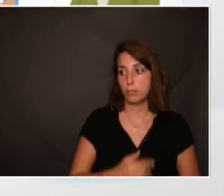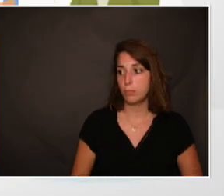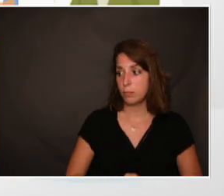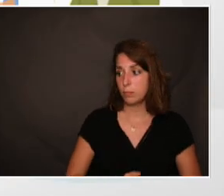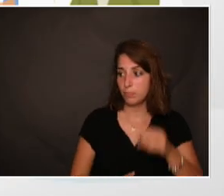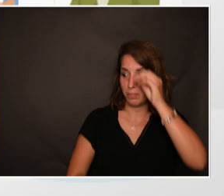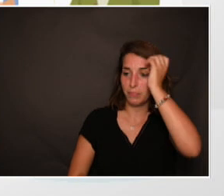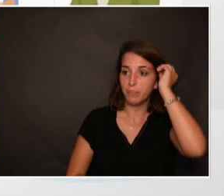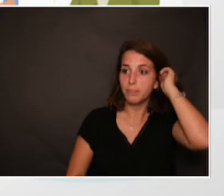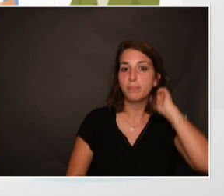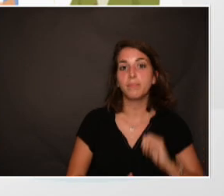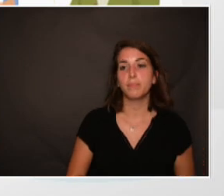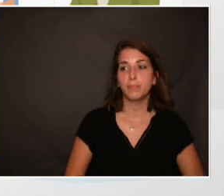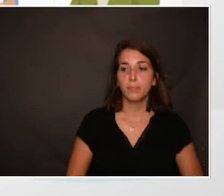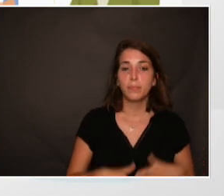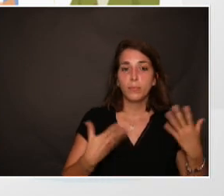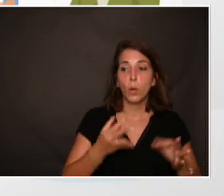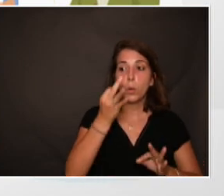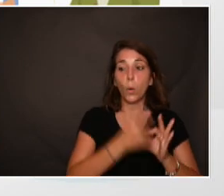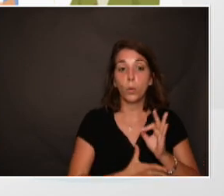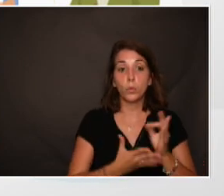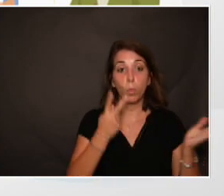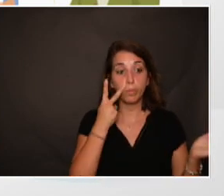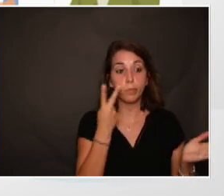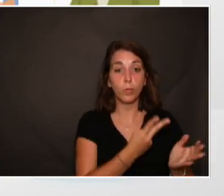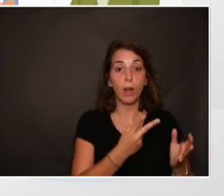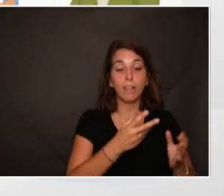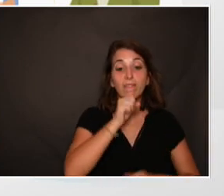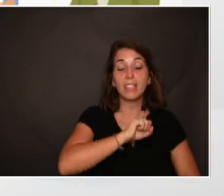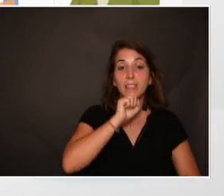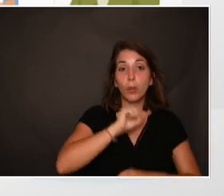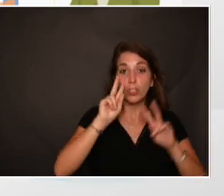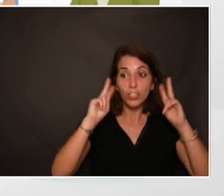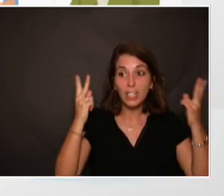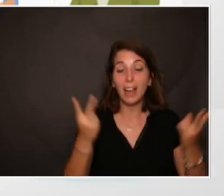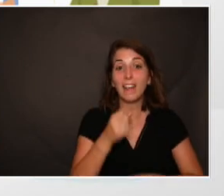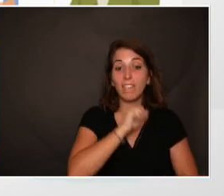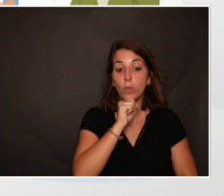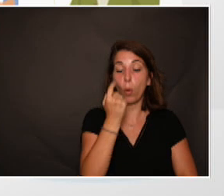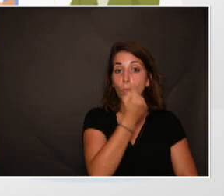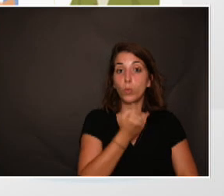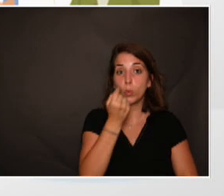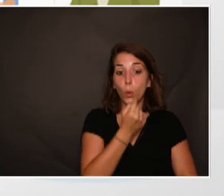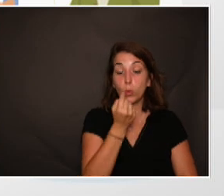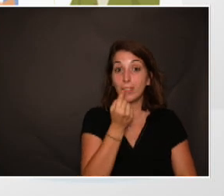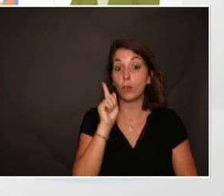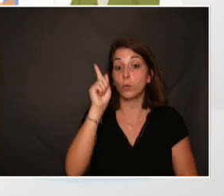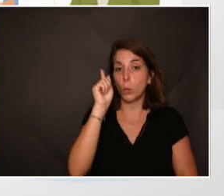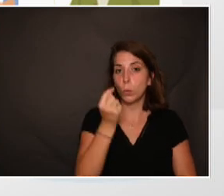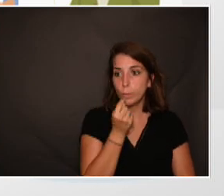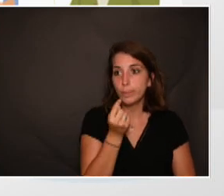Donc en conclusion, on voit que le vieillissement en général et le vieillissement buccodentaire en particulier